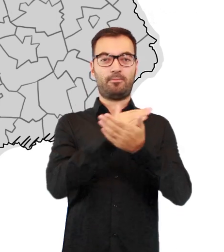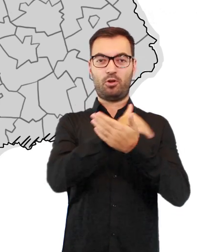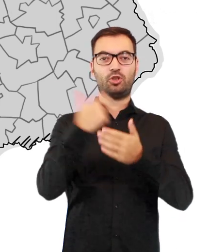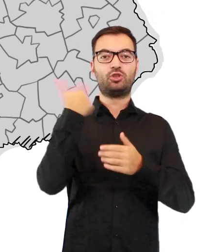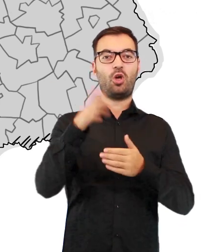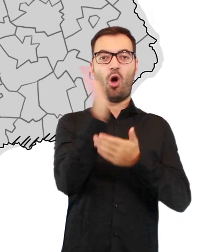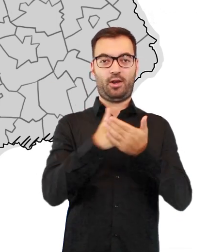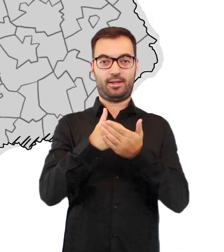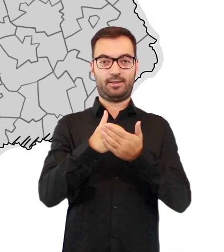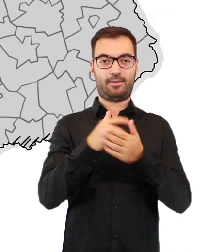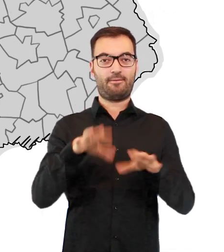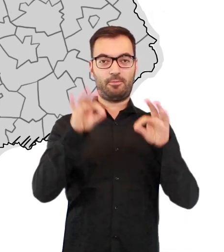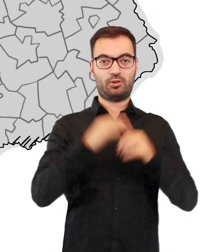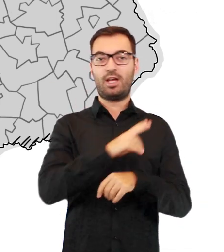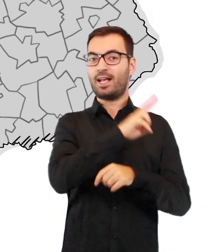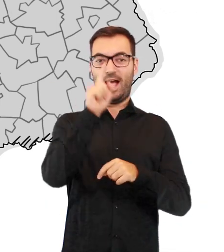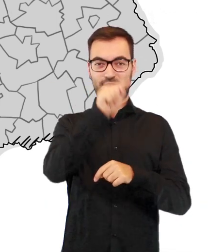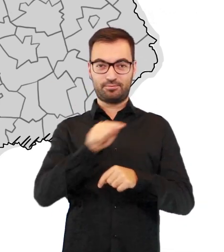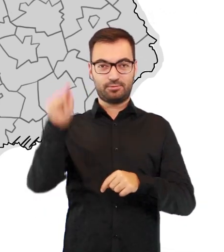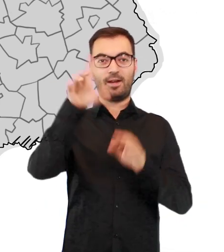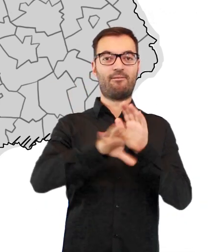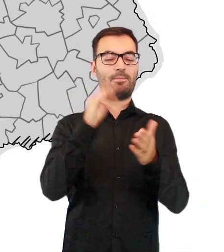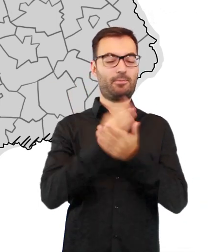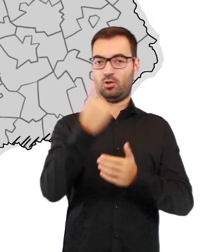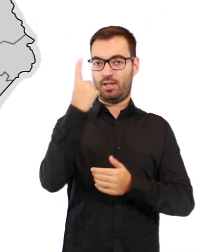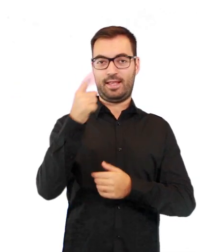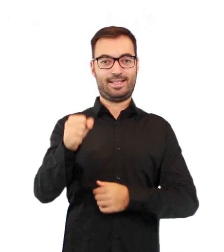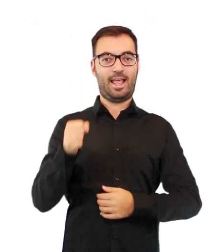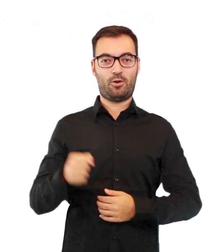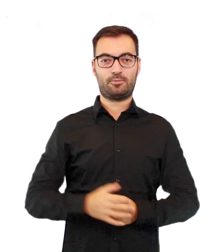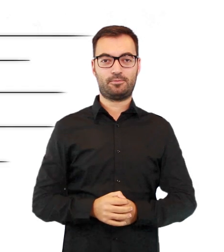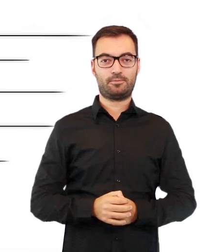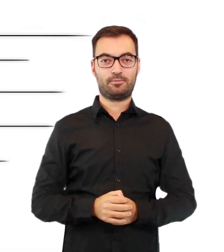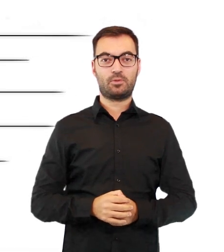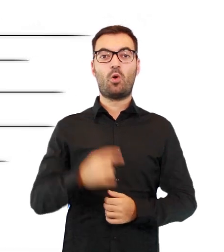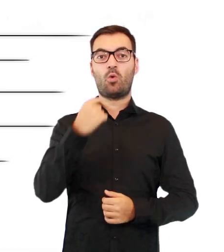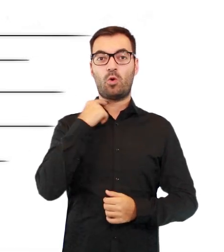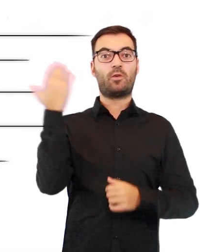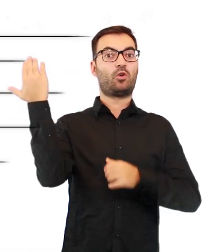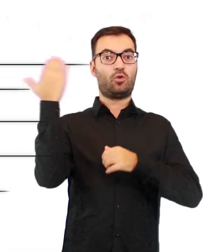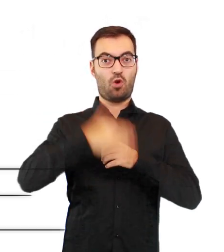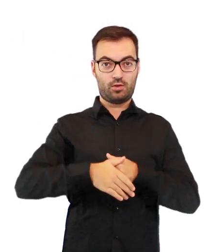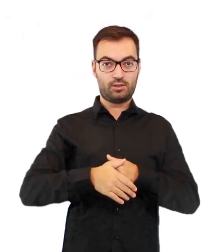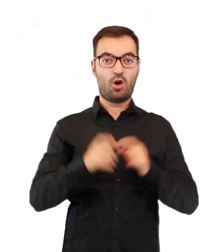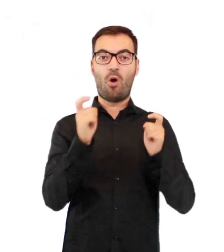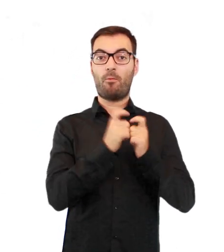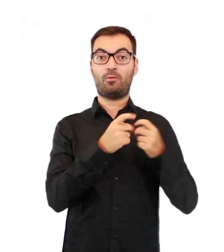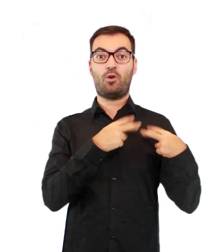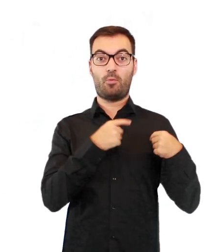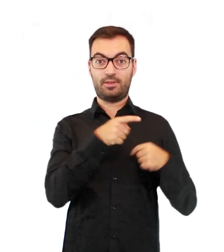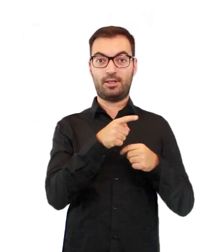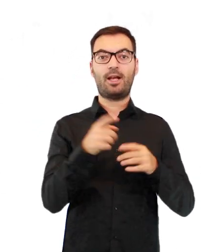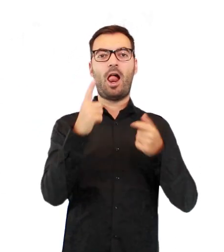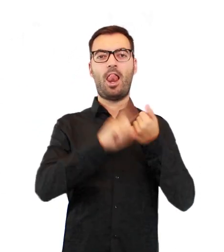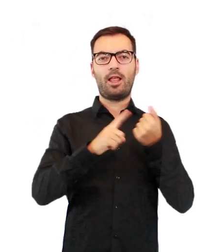wyborczych. Z każdego okręgu zostanie wybrany tylko jeden senator. Po zakończeniu głosowania obwodowa komisja wyborcza